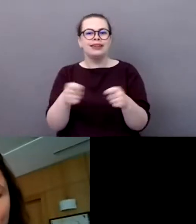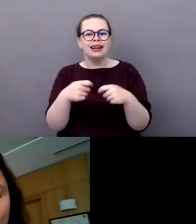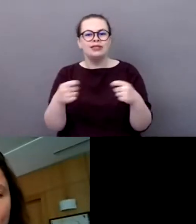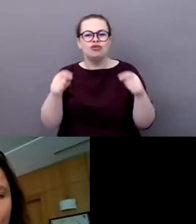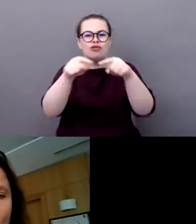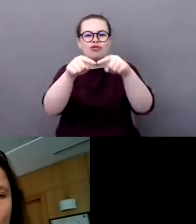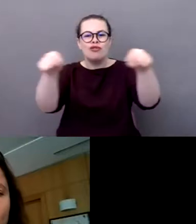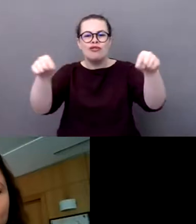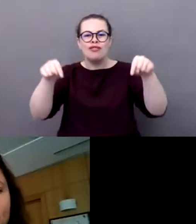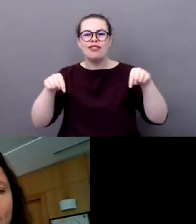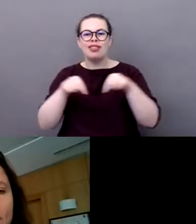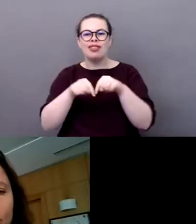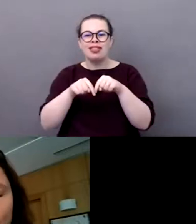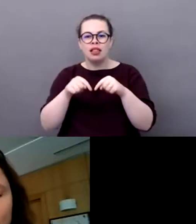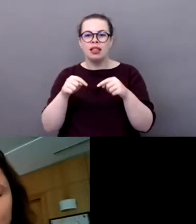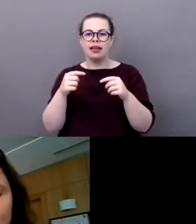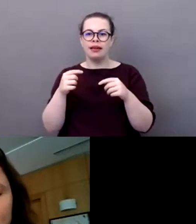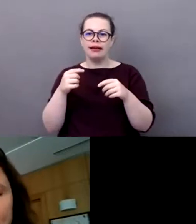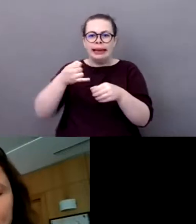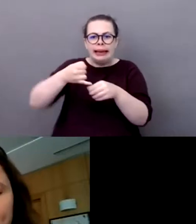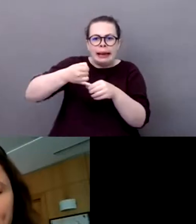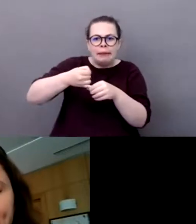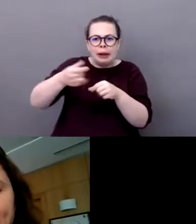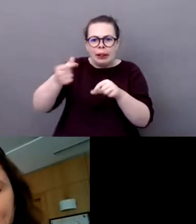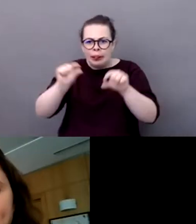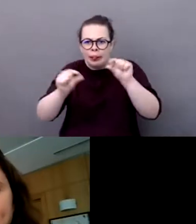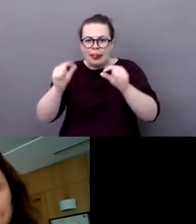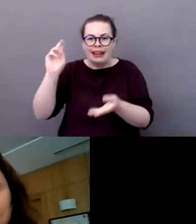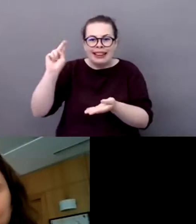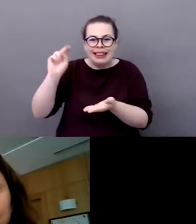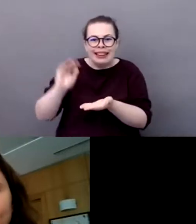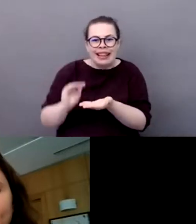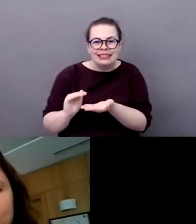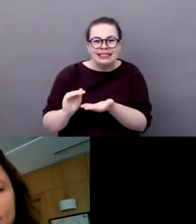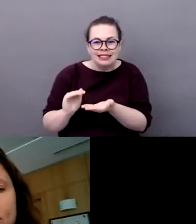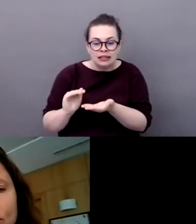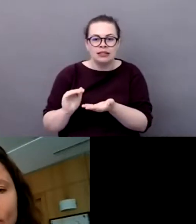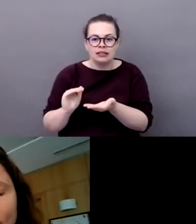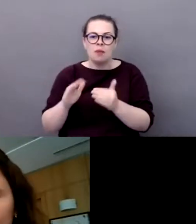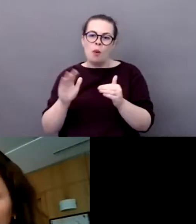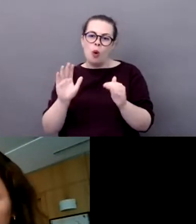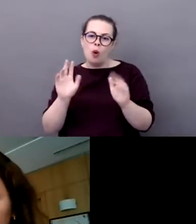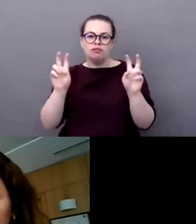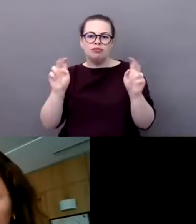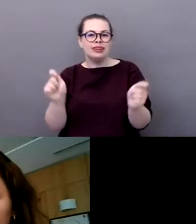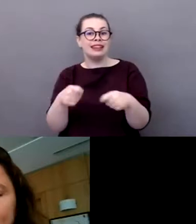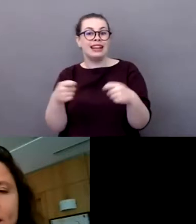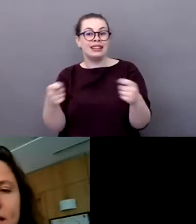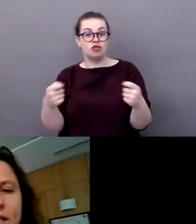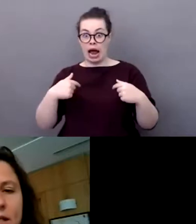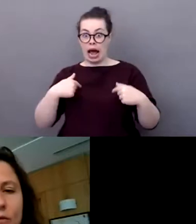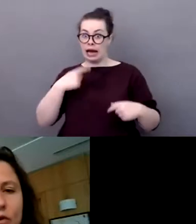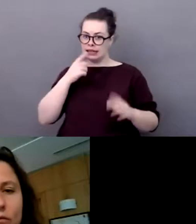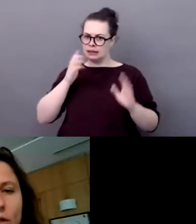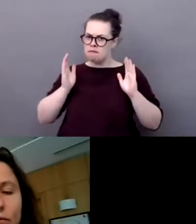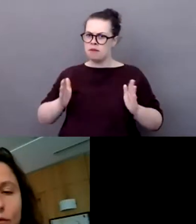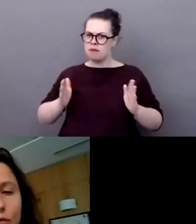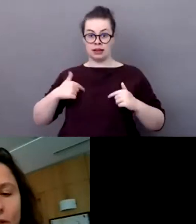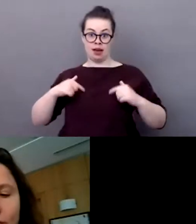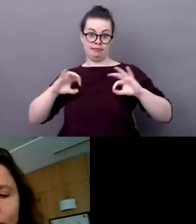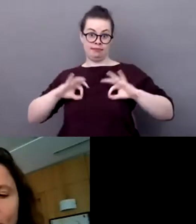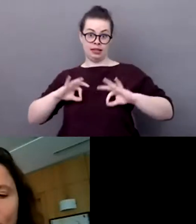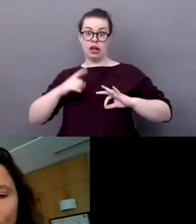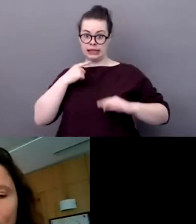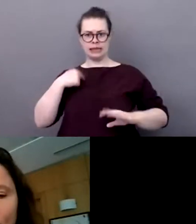sur lesquels, moi, j'ai beaucoup mis l'accent depuis que je suis ministre, ça démontre aussi, je crois, une nécessité aujourd'hui et une